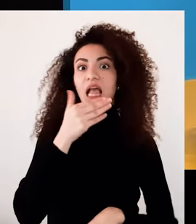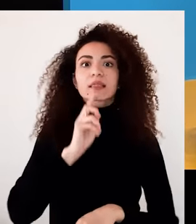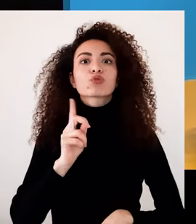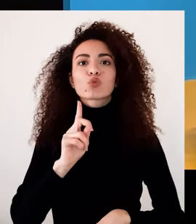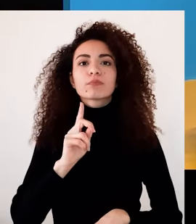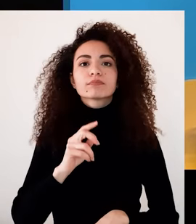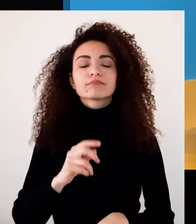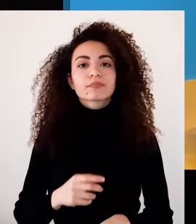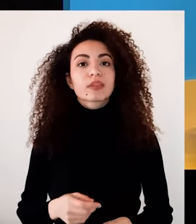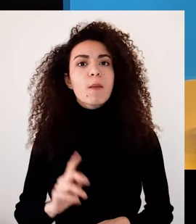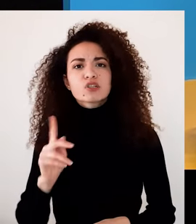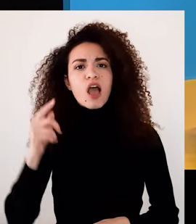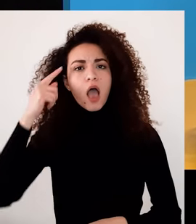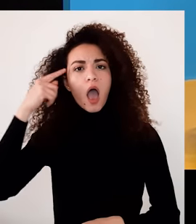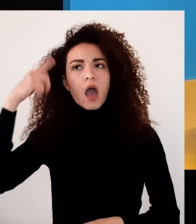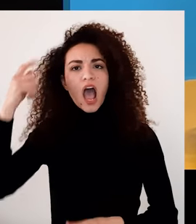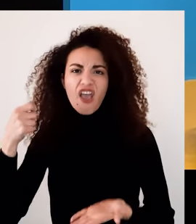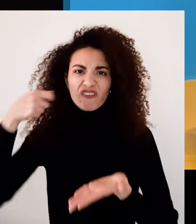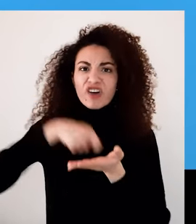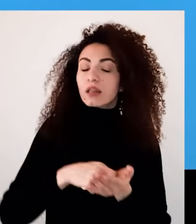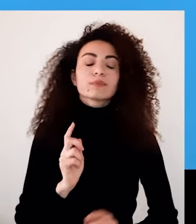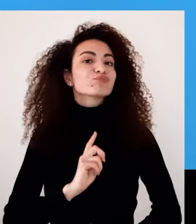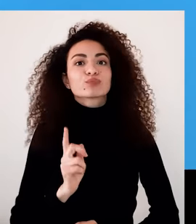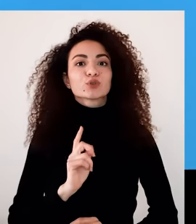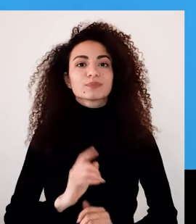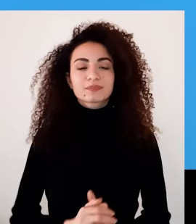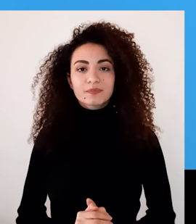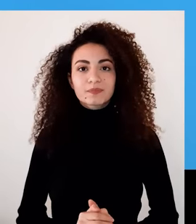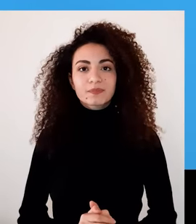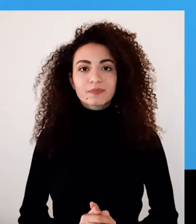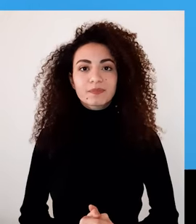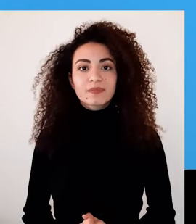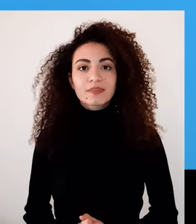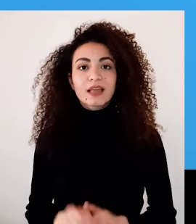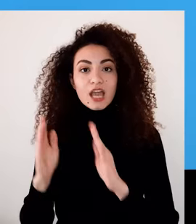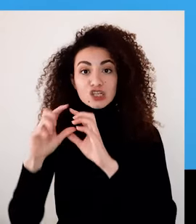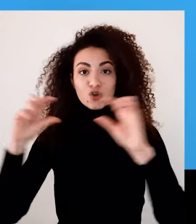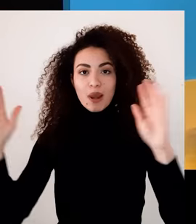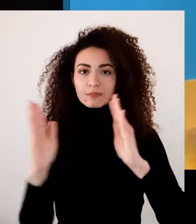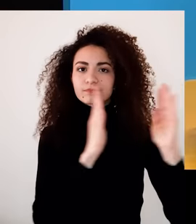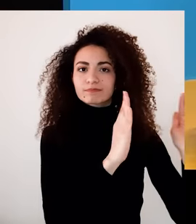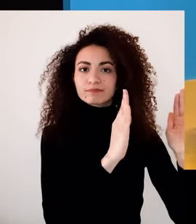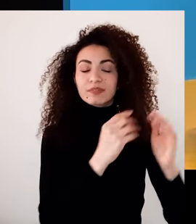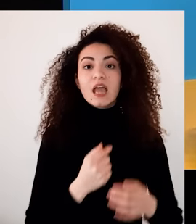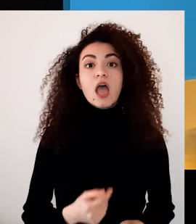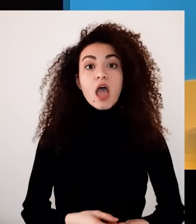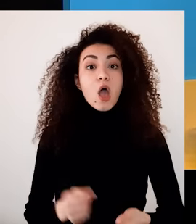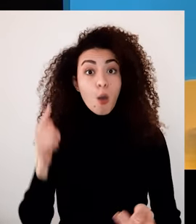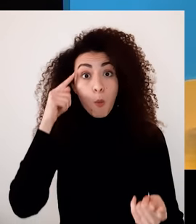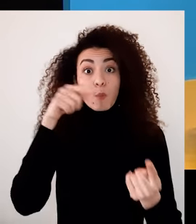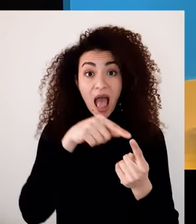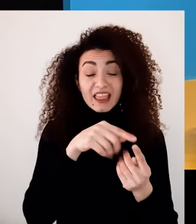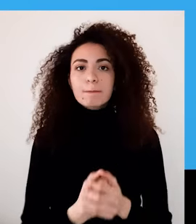المرافقين قد يتعدوا حدود مهمة المرافقة من خلال فرض أراءهم بطريقة غير لائقة ستحقق